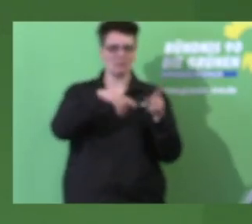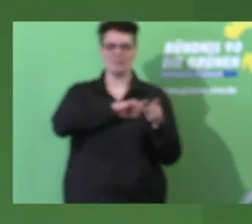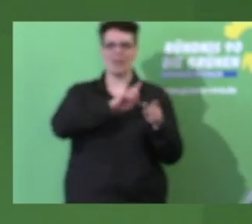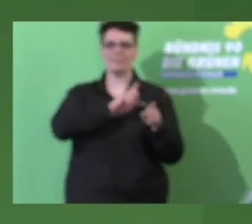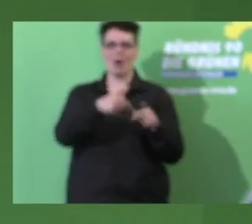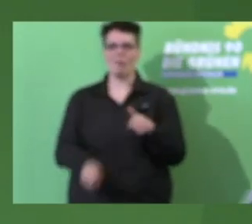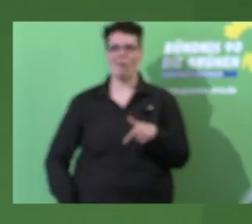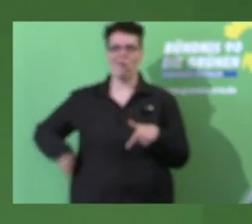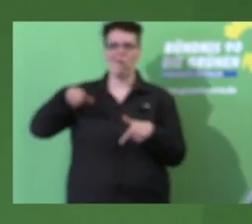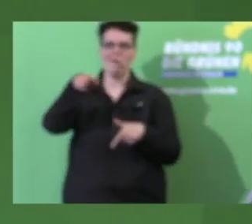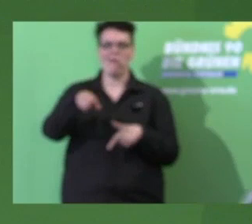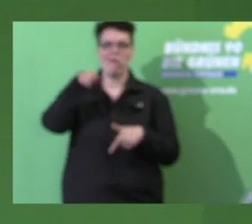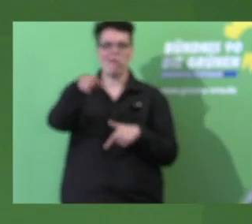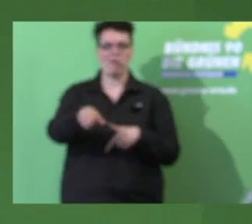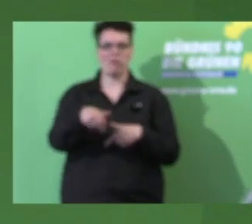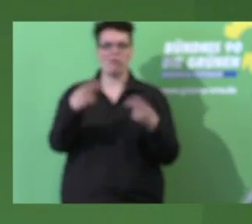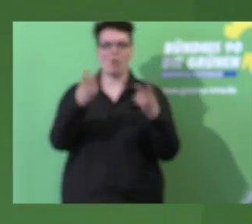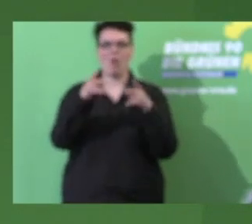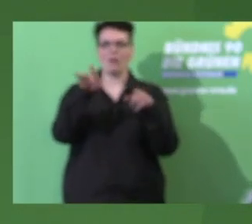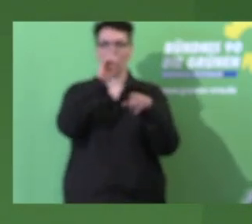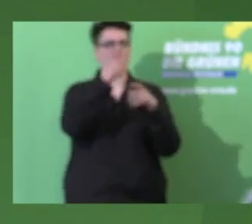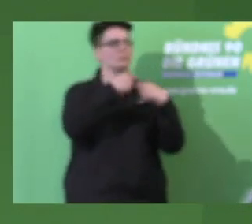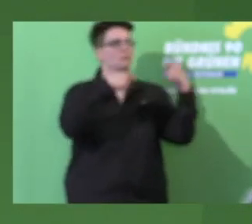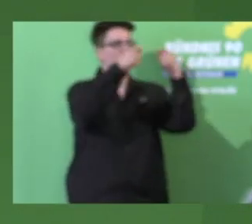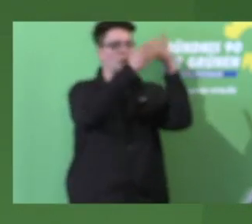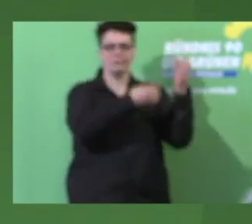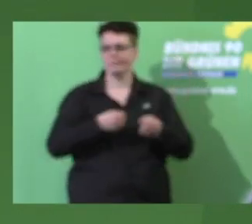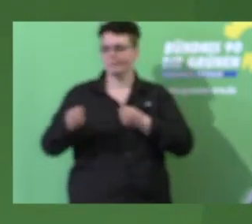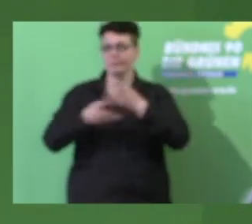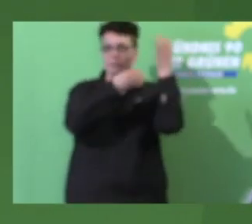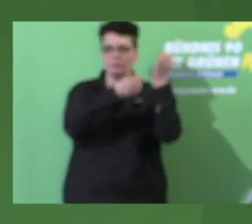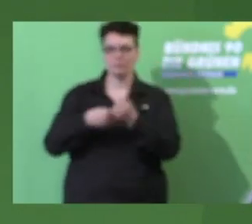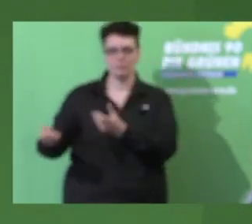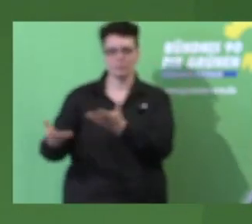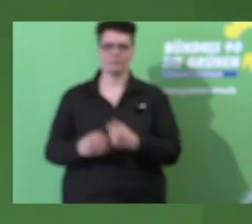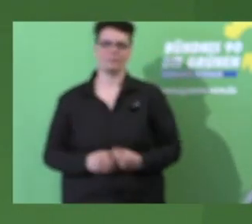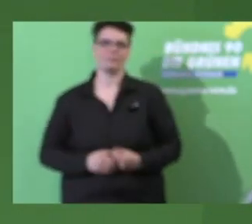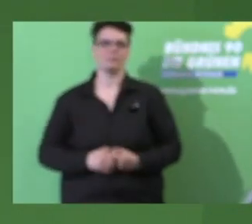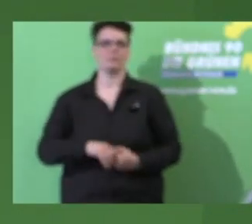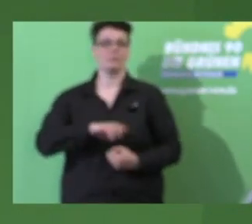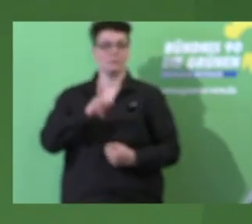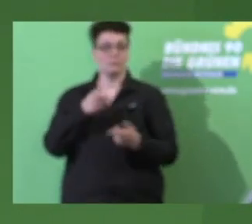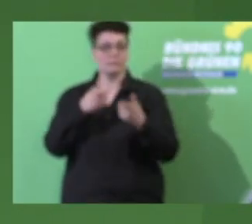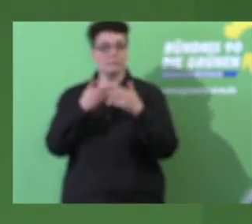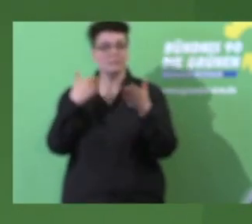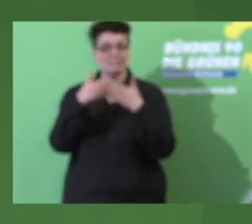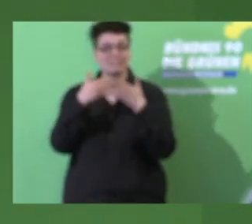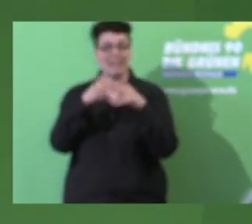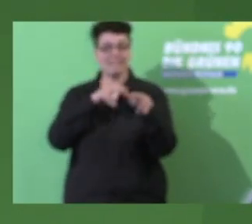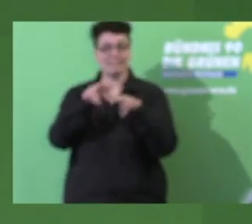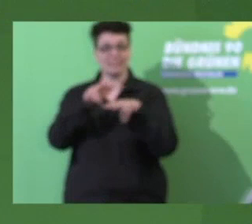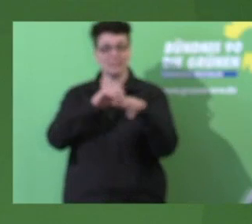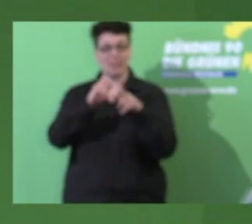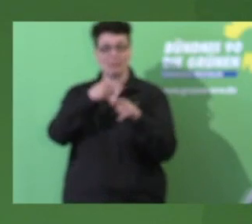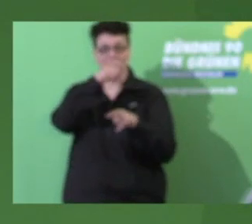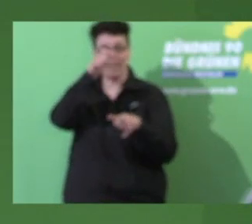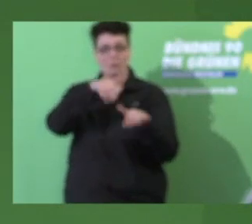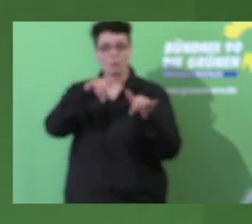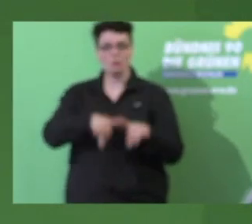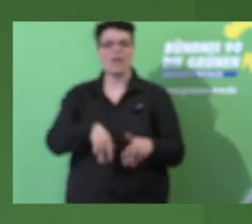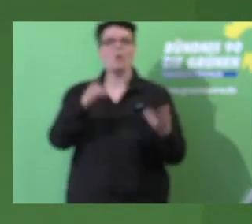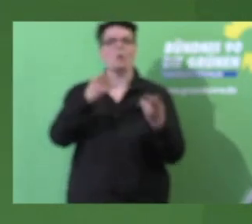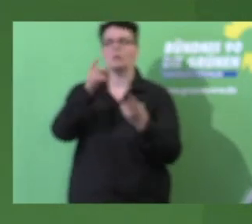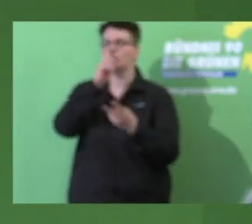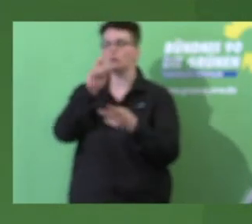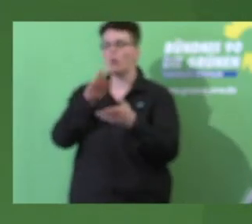Bundesgelder durchreichen? Gilt die Finanzierungsverantwortung auch für den Nahverkehr oder weiterhin nur für die Landesstraßen?